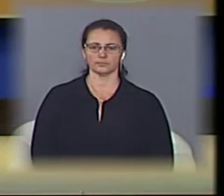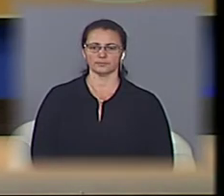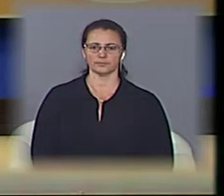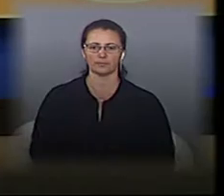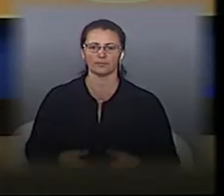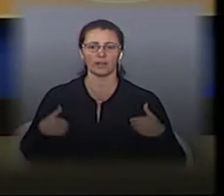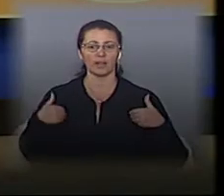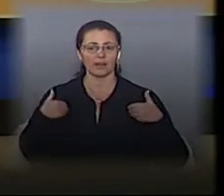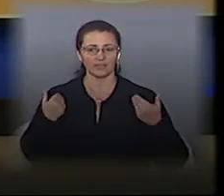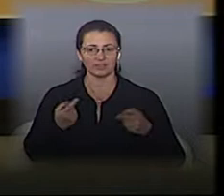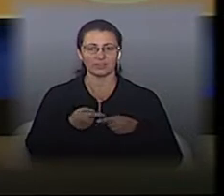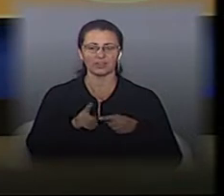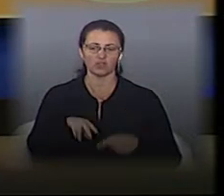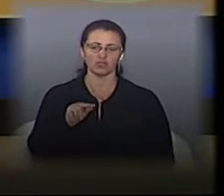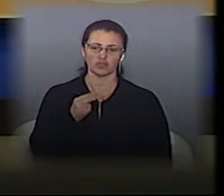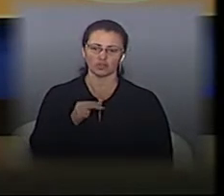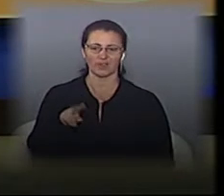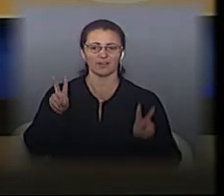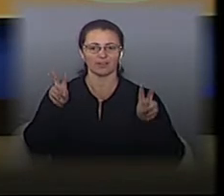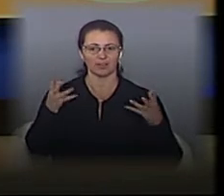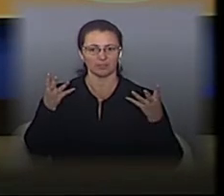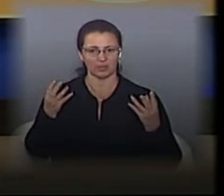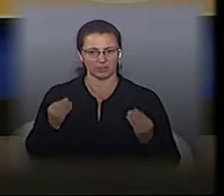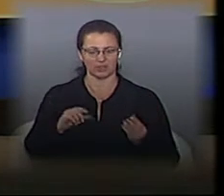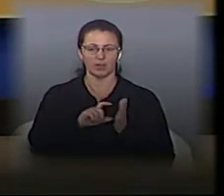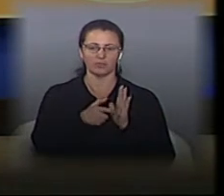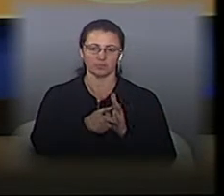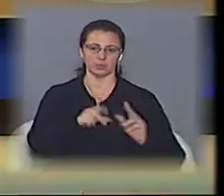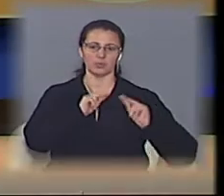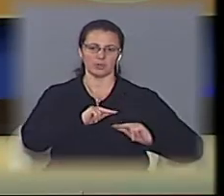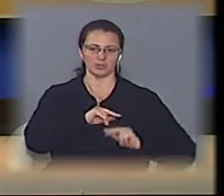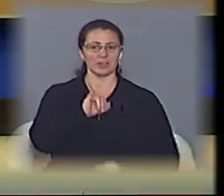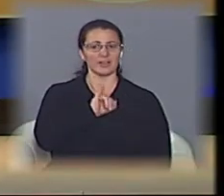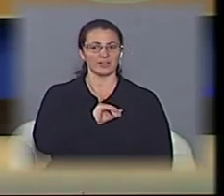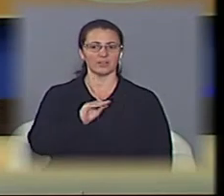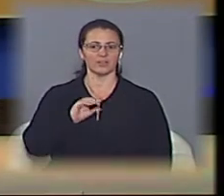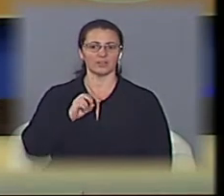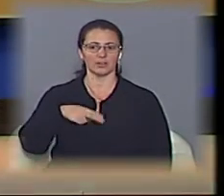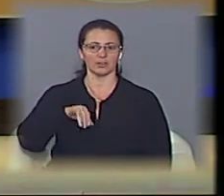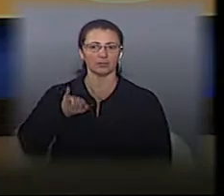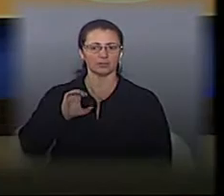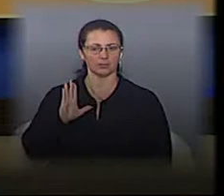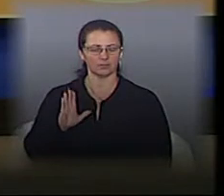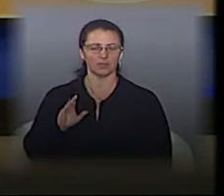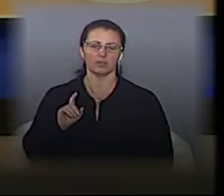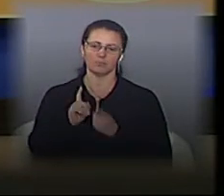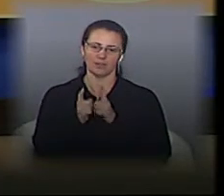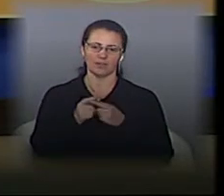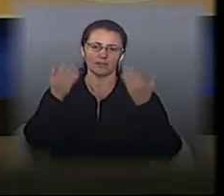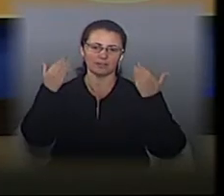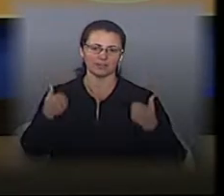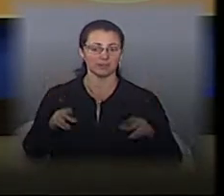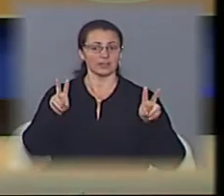Моє вітання, це четвер, це тема дня і в студії для вас працюю я, Іван Кафедів, сурдоперекалдач Олена Чернишова.